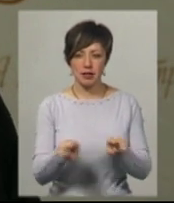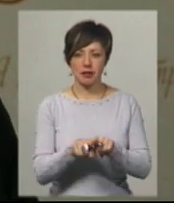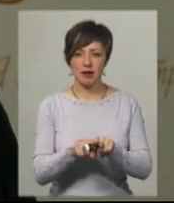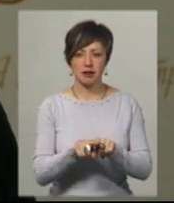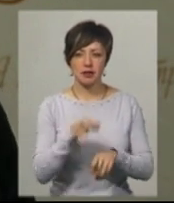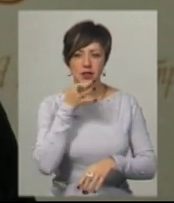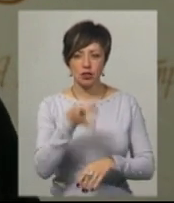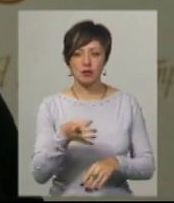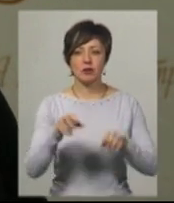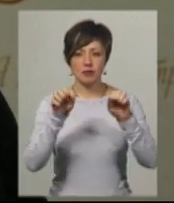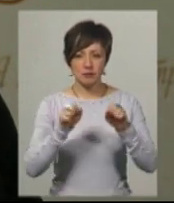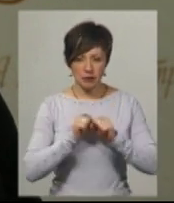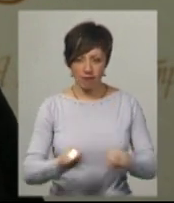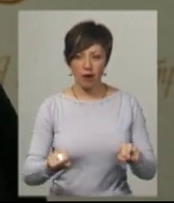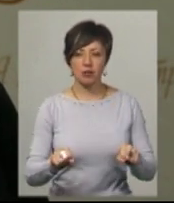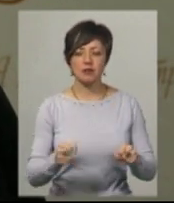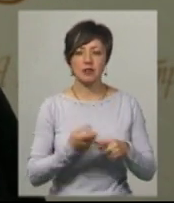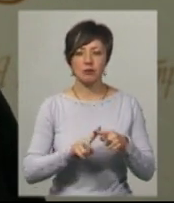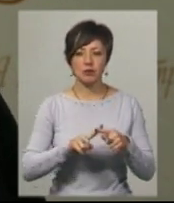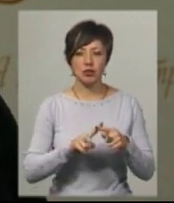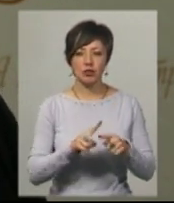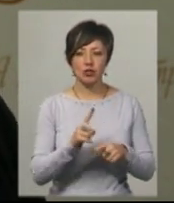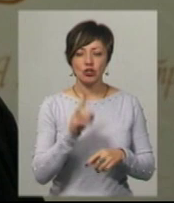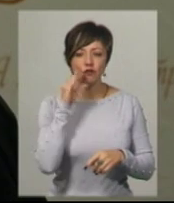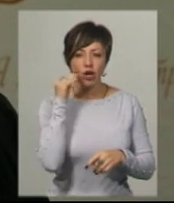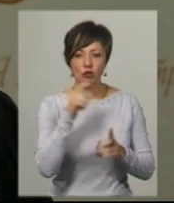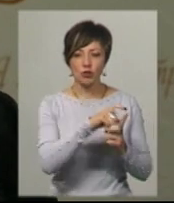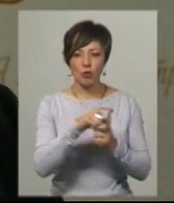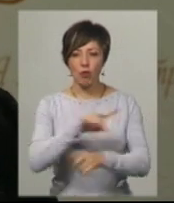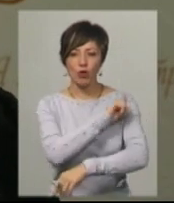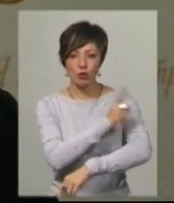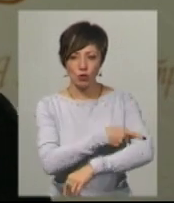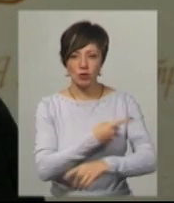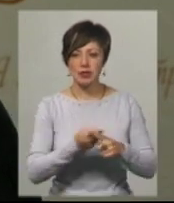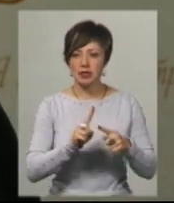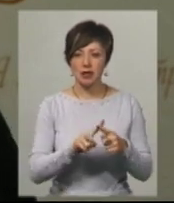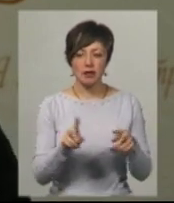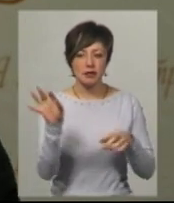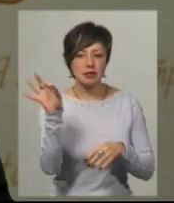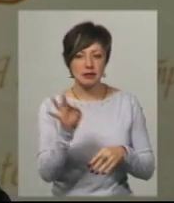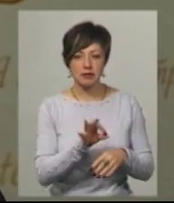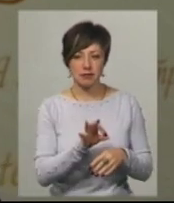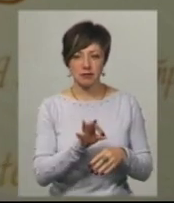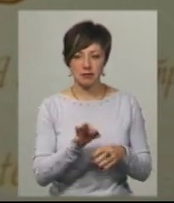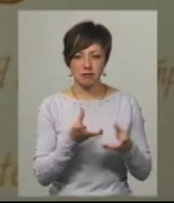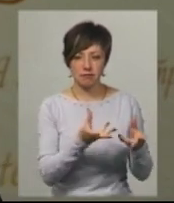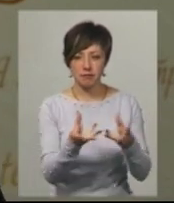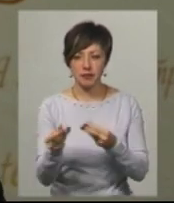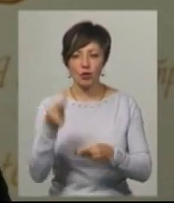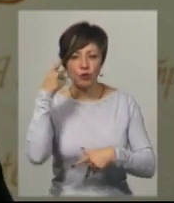скажімо, зважу це все з тим Шевченковим словом, потужним, могутним. Але це все так програє одразу. І